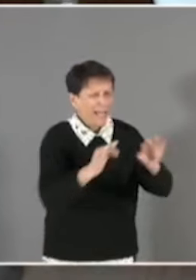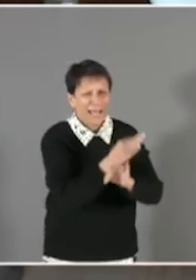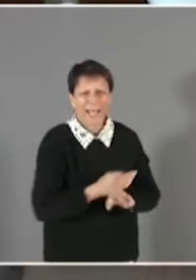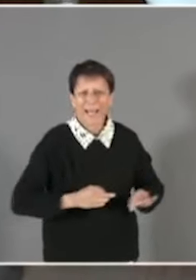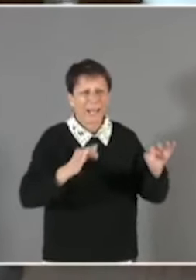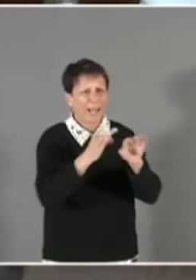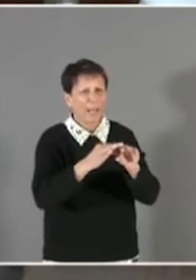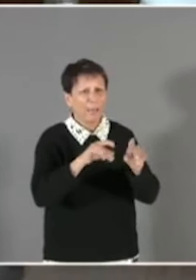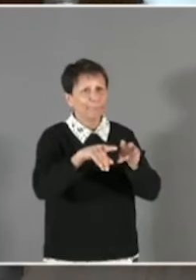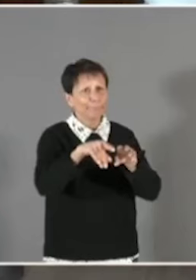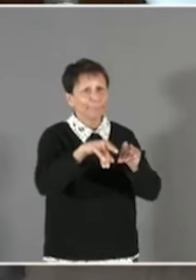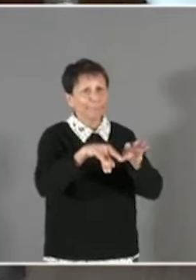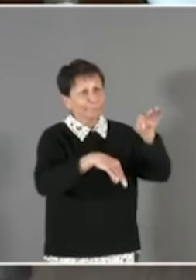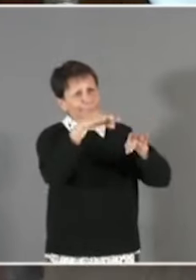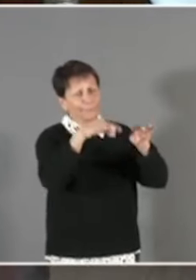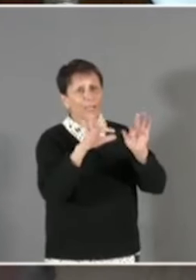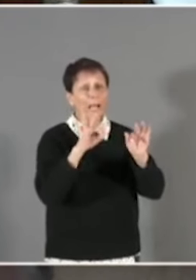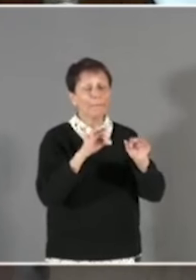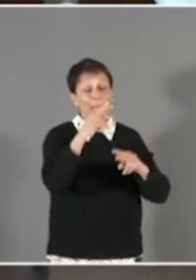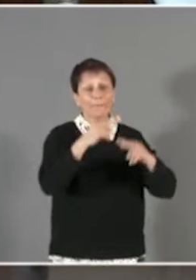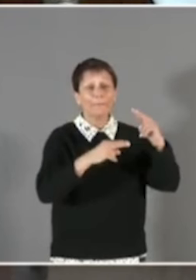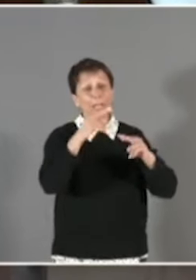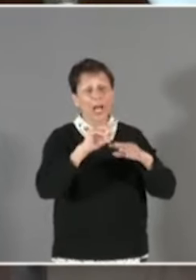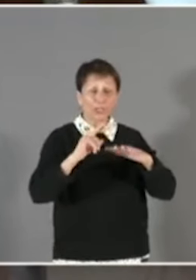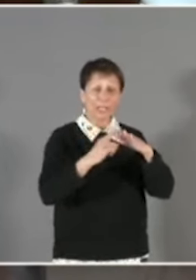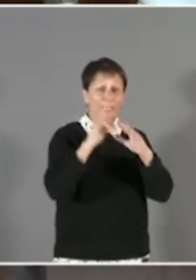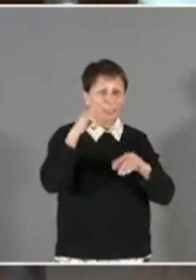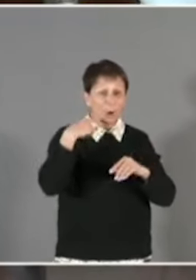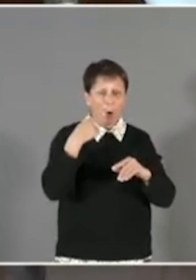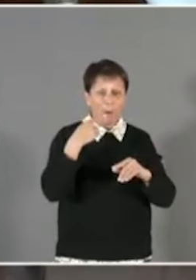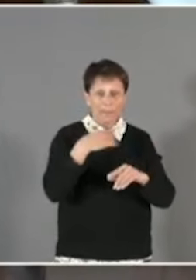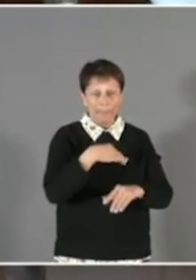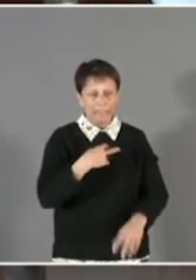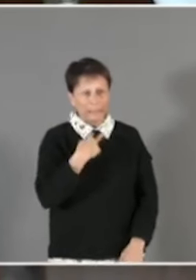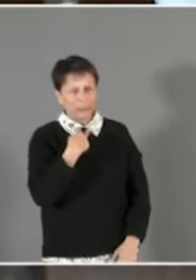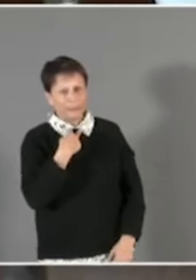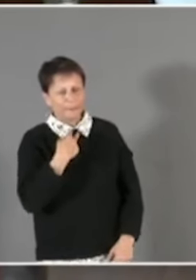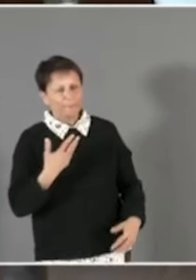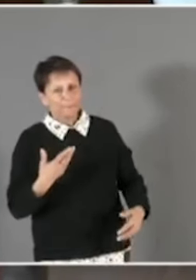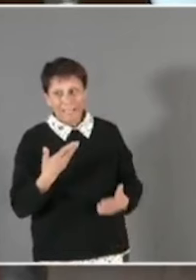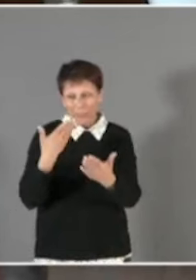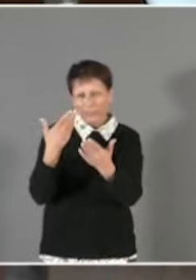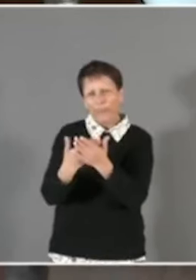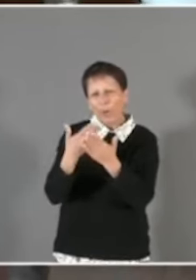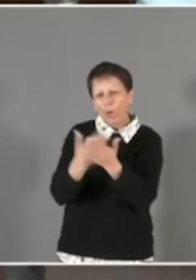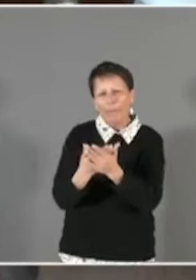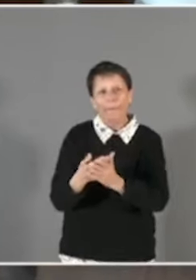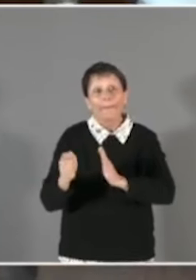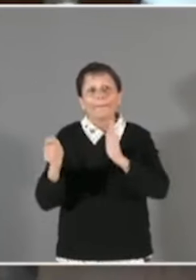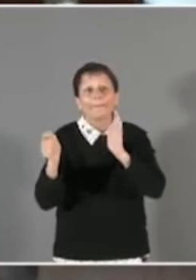dans ce village d'insertion des Roms à Saint-Henri, aujourd'hui, ne peut plus dire grand-chose. Donc c'est la preuve, c'est la preuve qu'à chaque fois